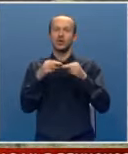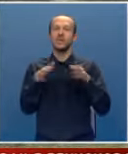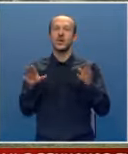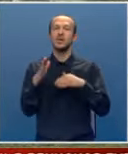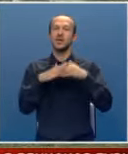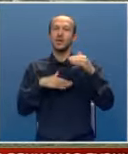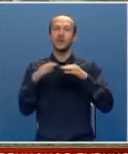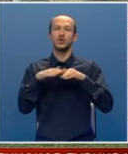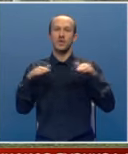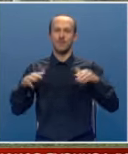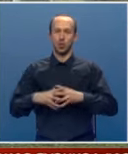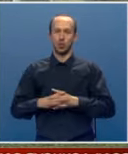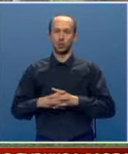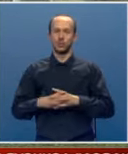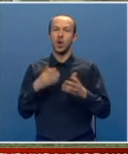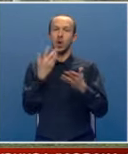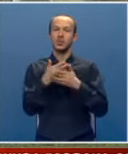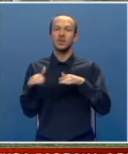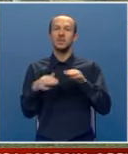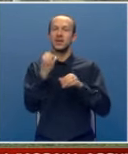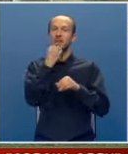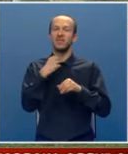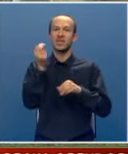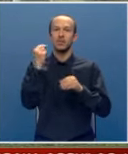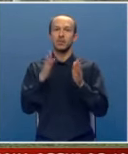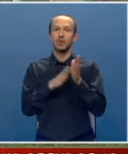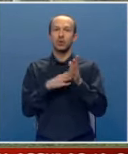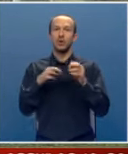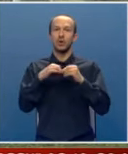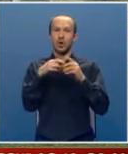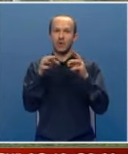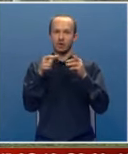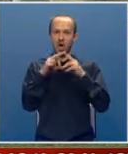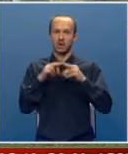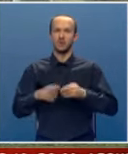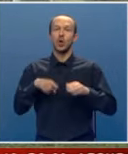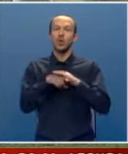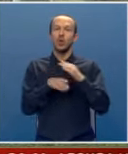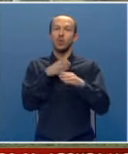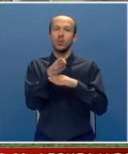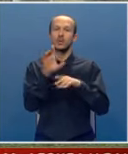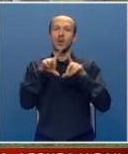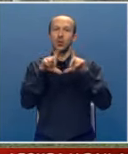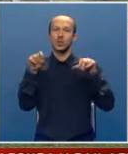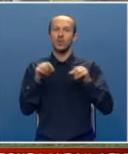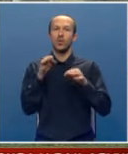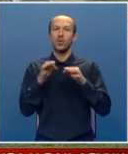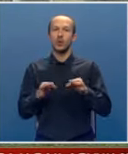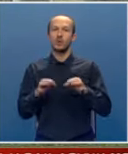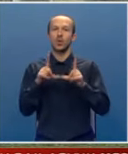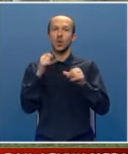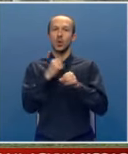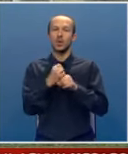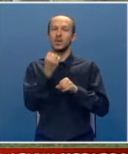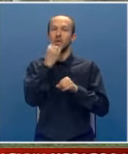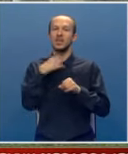veoma zadovaljavajućem nivou, ocjene ministra pravde Srpske Miloša Bukejlovića. Tokom posjeti ovoj ustanovi uvjerio se i u